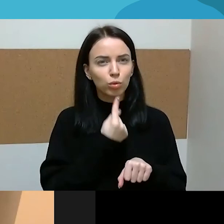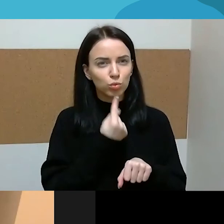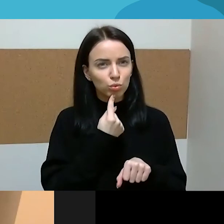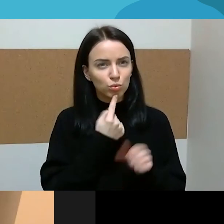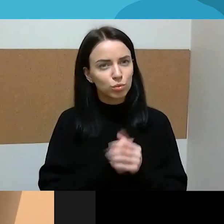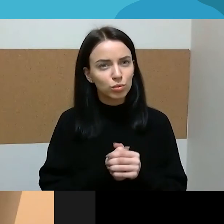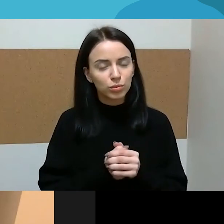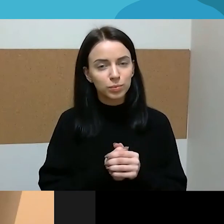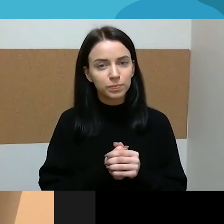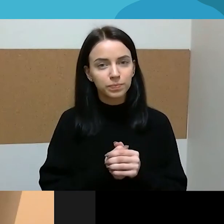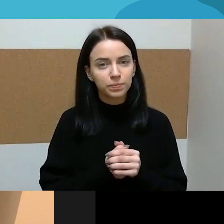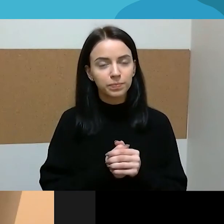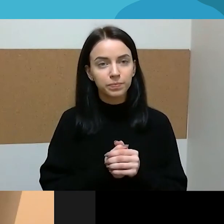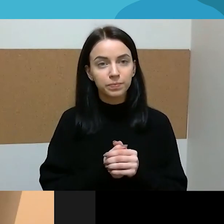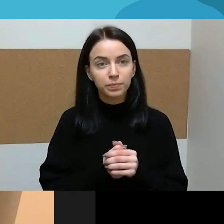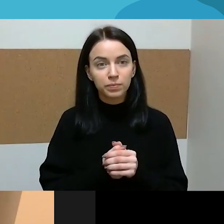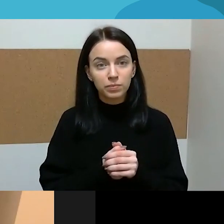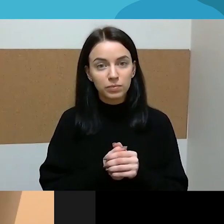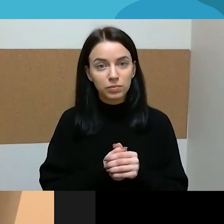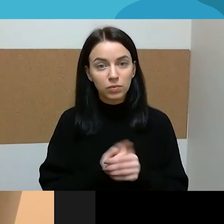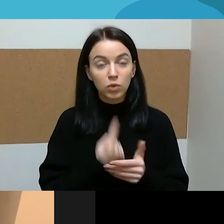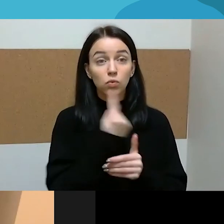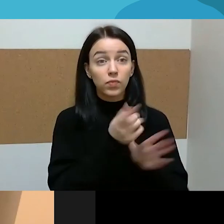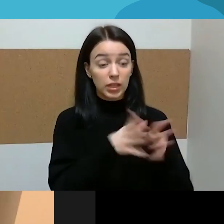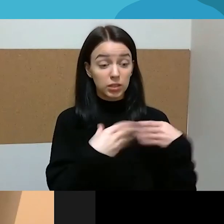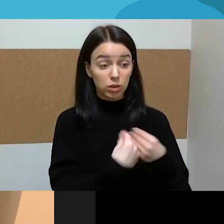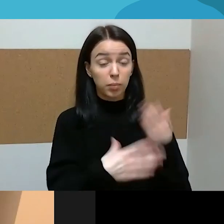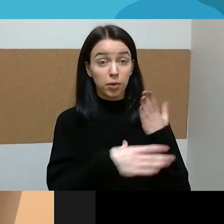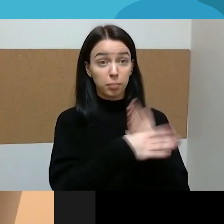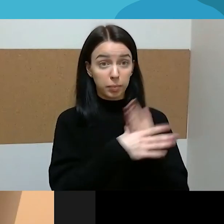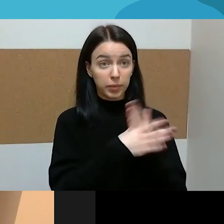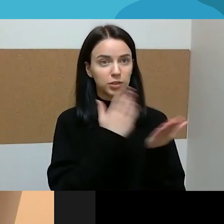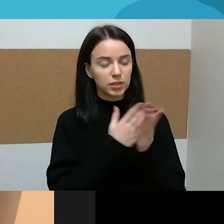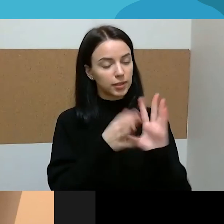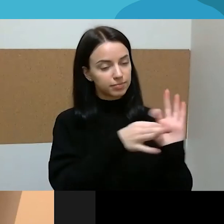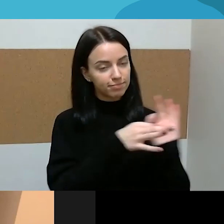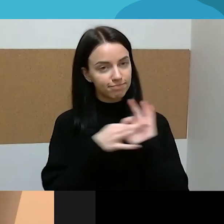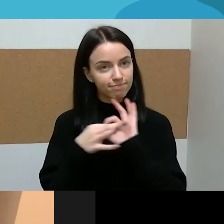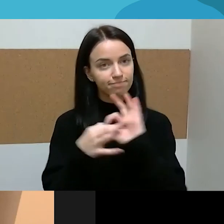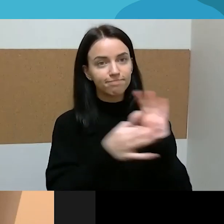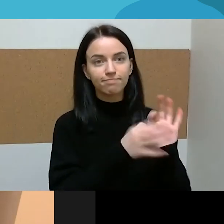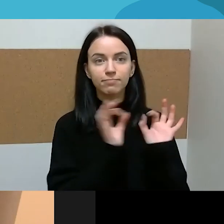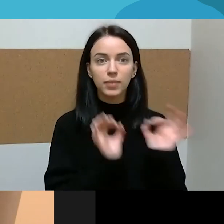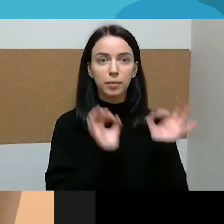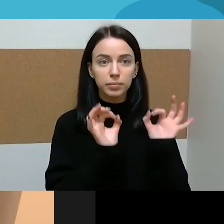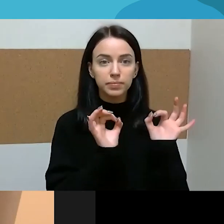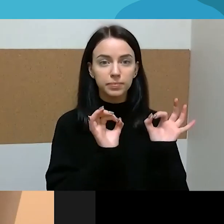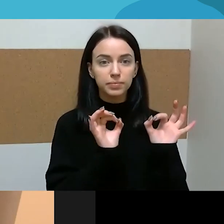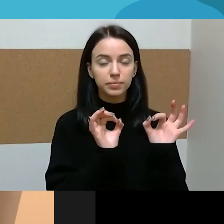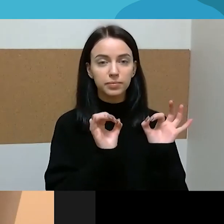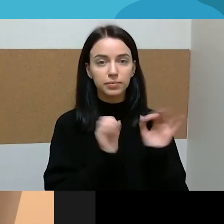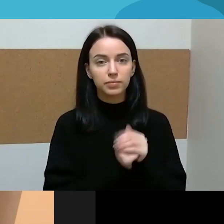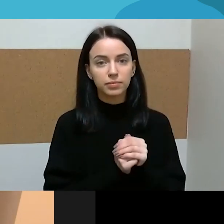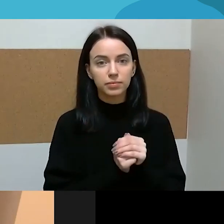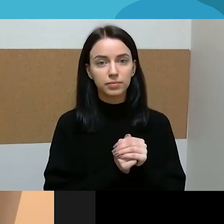Ir vienas iš tokių dalykų, kuris čia mums pareda šeimoje šiokią tokią harmoniją išlaikyti, tai aš... Nu,